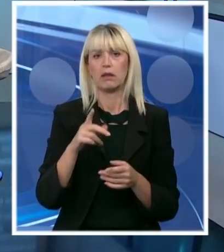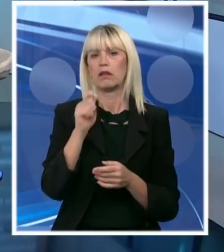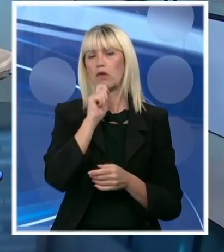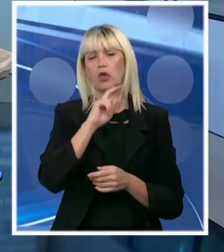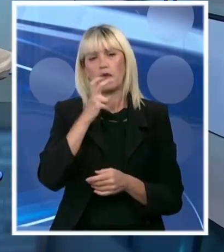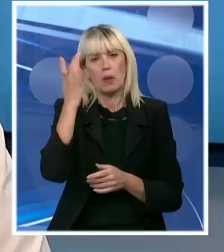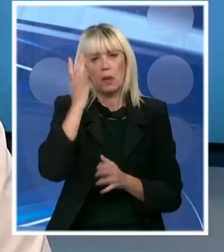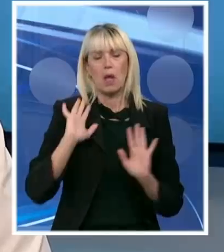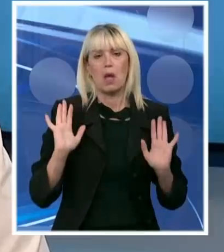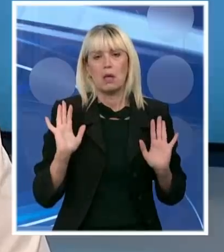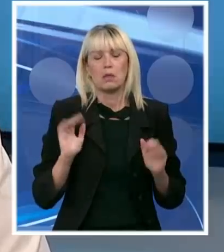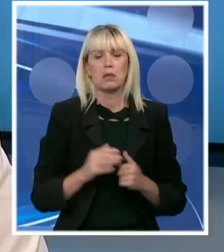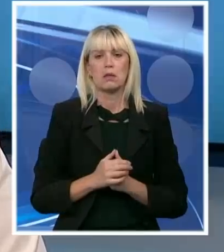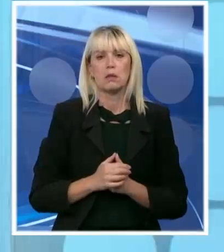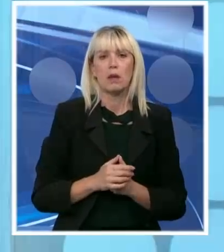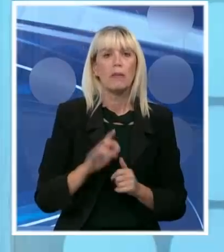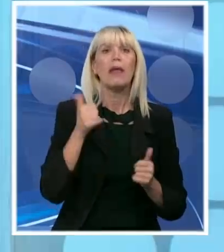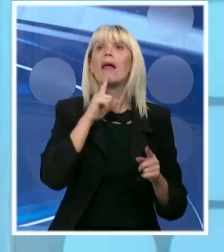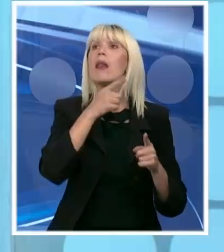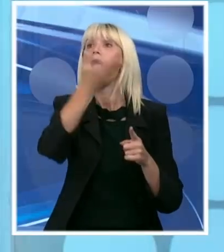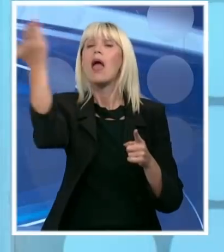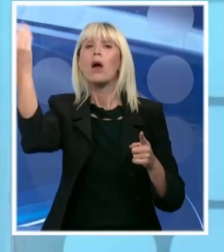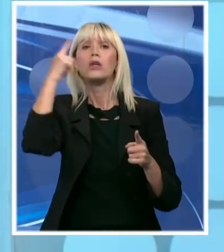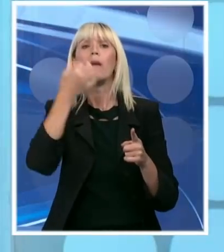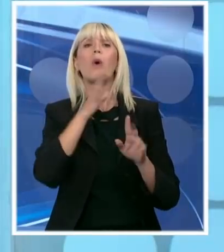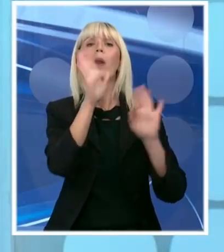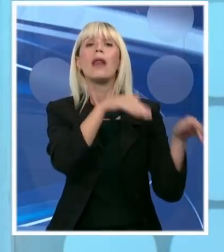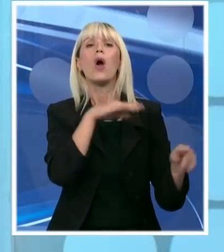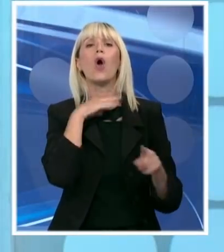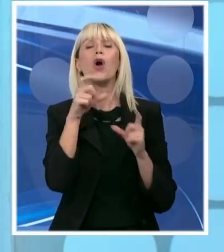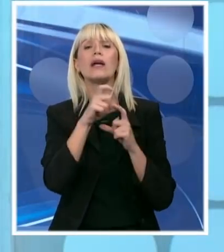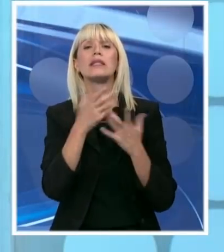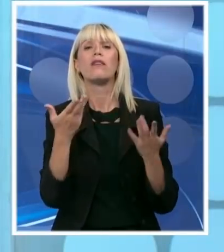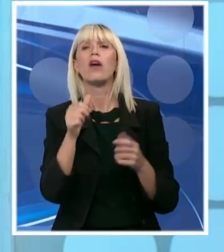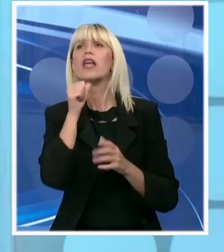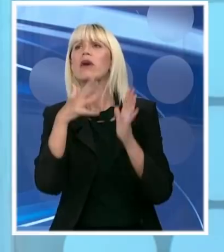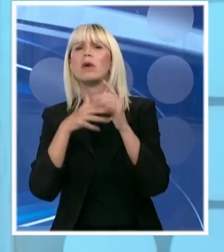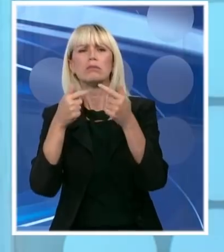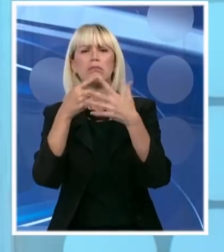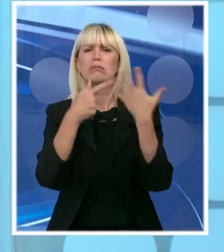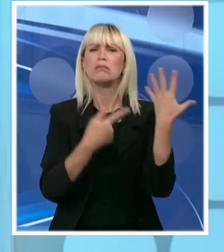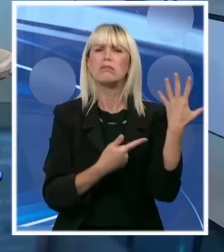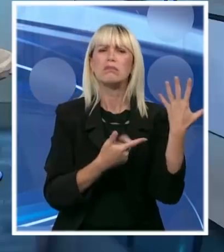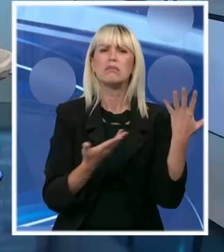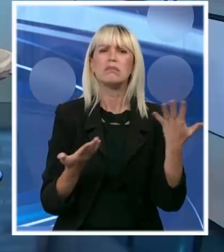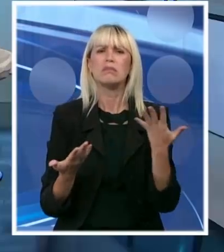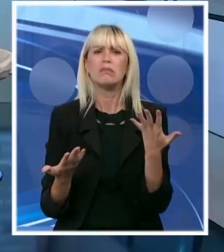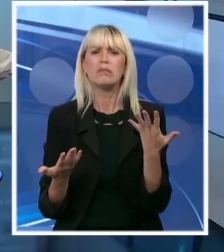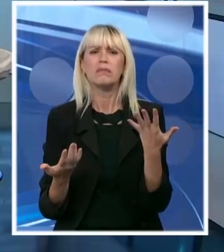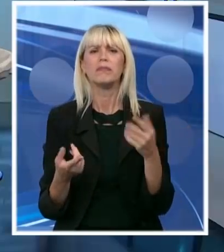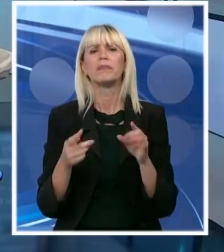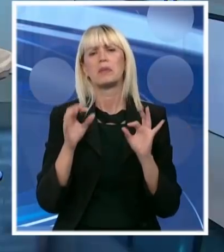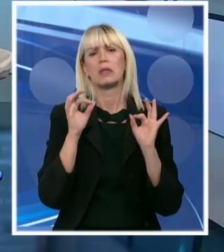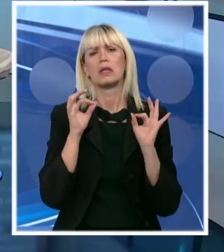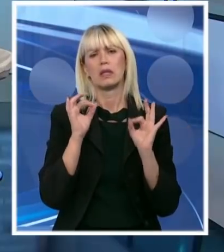Ne. Ni ih lično. A poznaje li ih i kog? Gorana Stevanovića, Ivana Miloševića, divnih, fantastičnih pulmologa iz Konačka. U mnogim